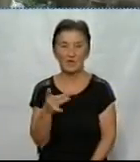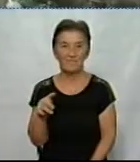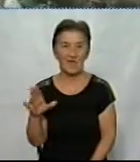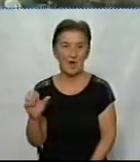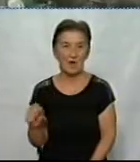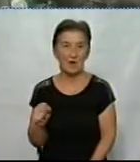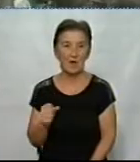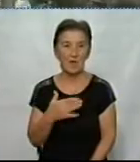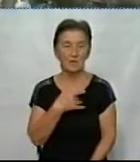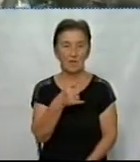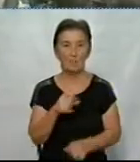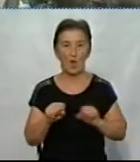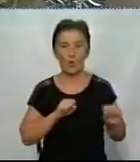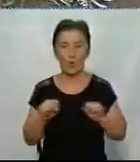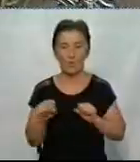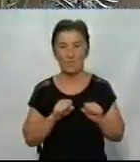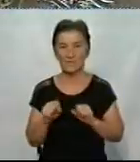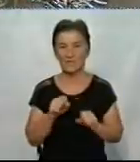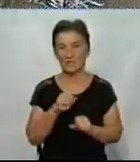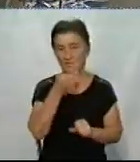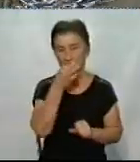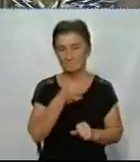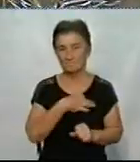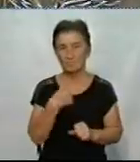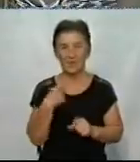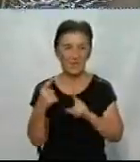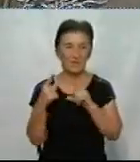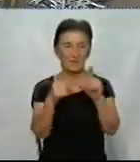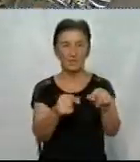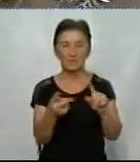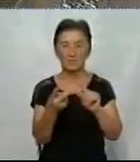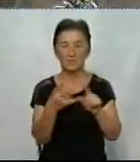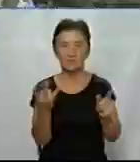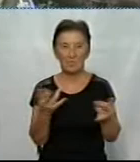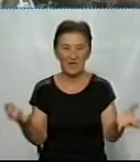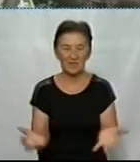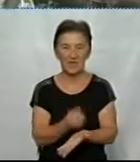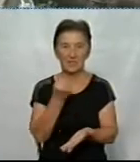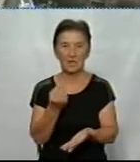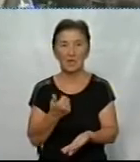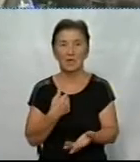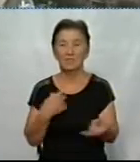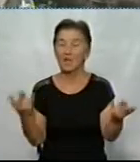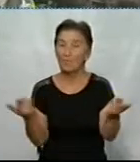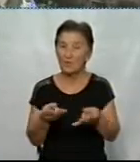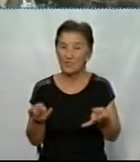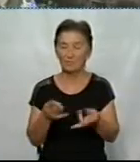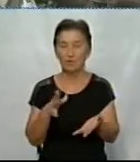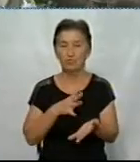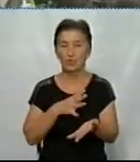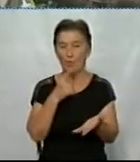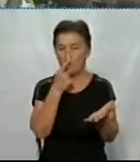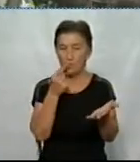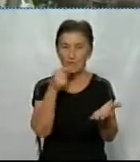командири довели, що ми їдемо за другим пілотом, нам потрібно його знайти. Нам потрібно було потрапити, скажімо так,